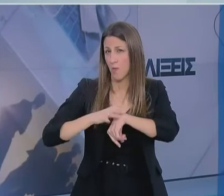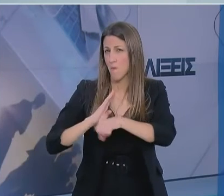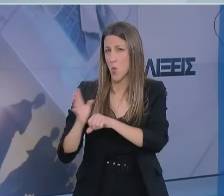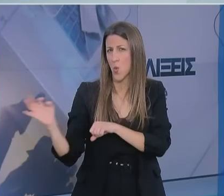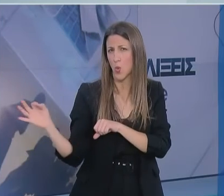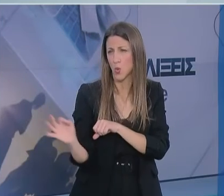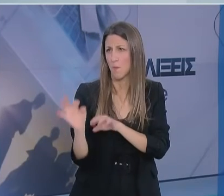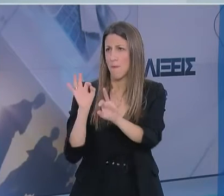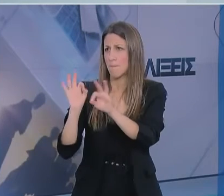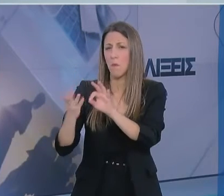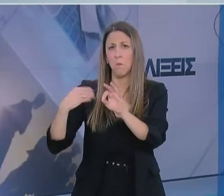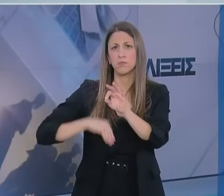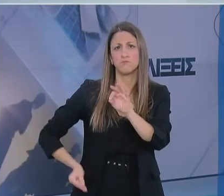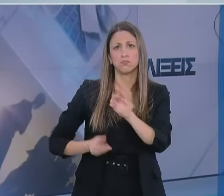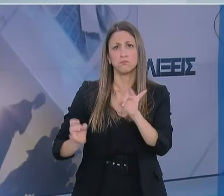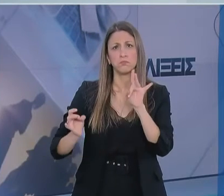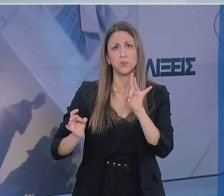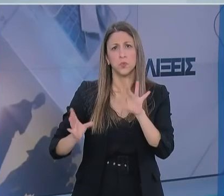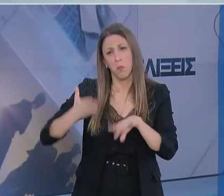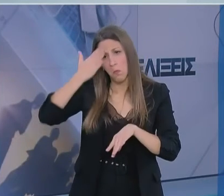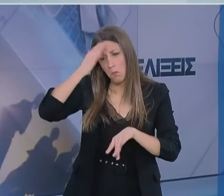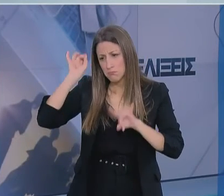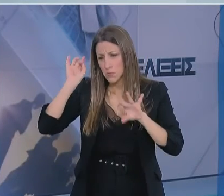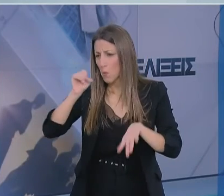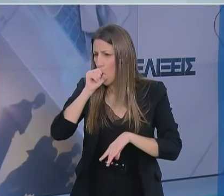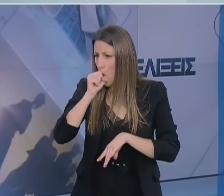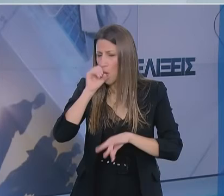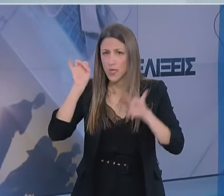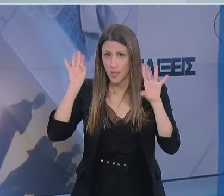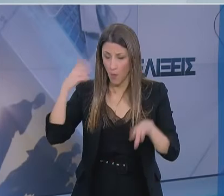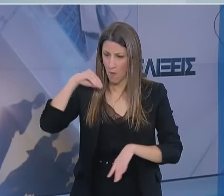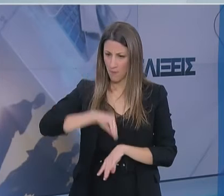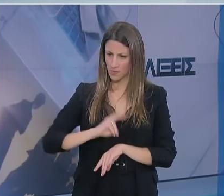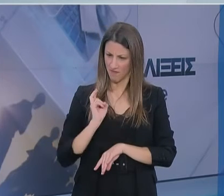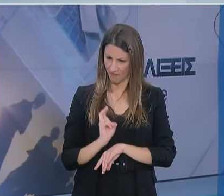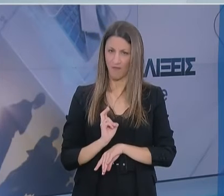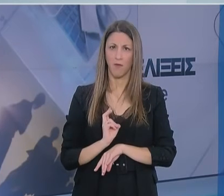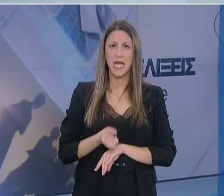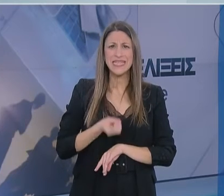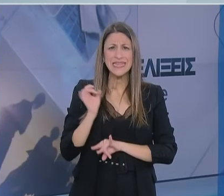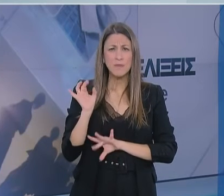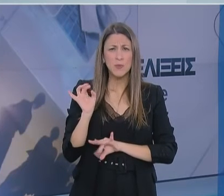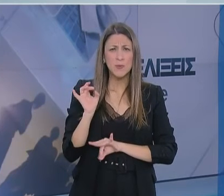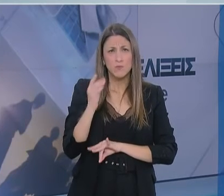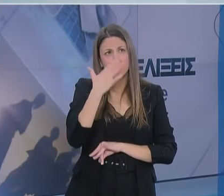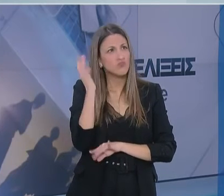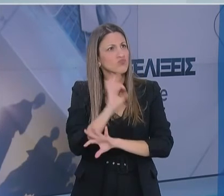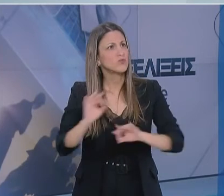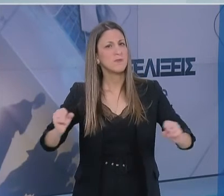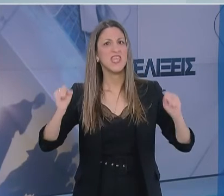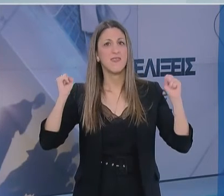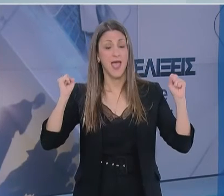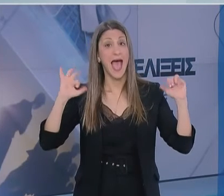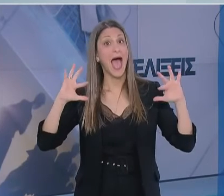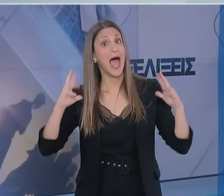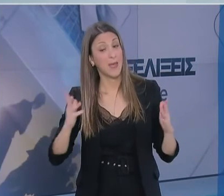από το νέο κορονοϊό χωρίς συμπτώματα. Κάποιοι φαίνεται ότι παρέμειναν ασυμπτωματικοί σε όλη τη διάρκεια της νόσης τους. Ωστόσο, εμφάνιζαν